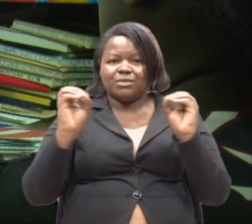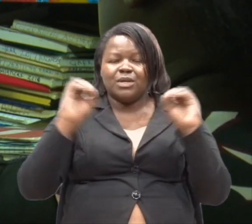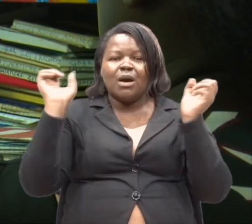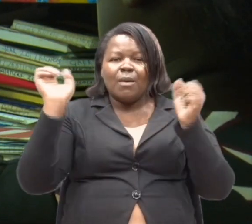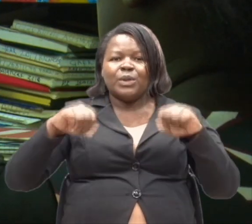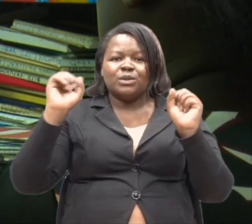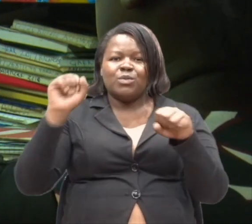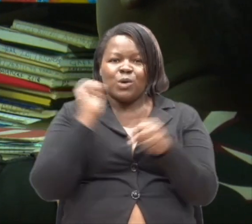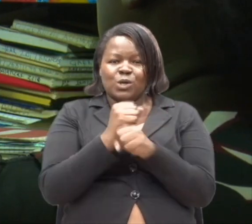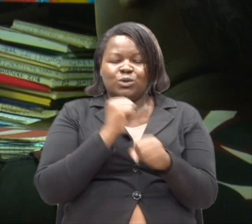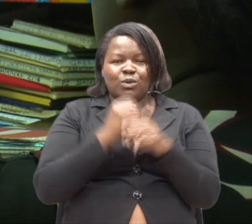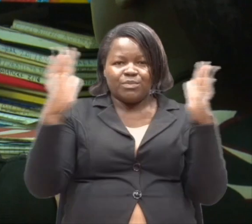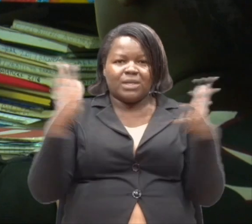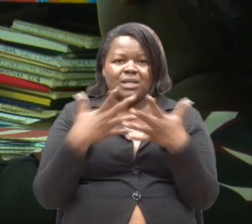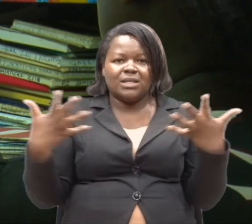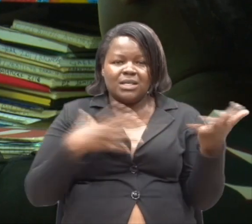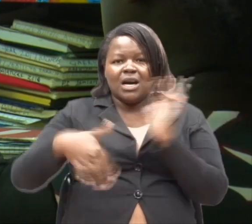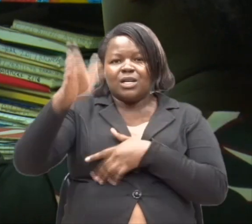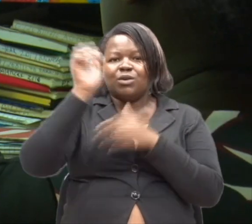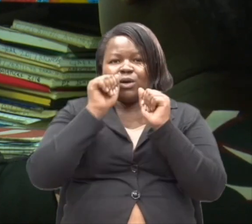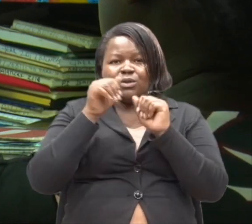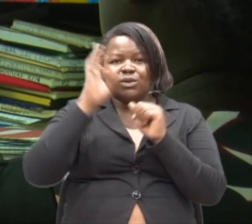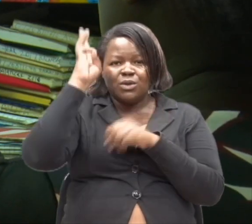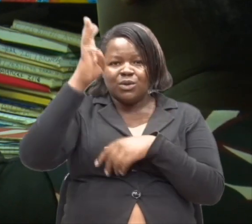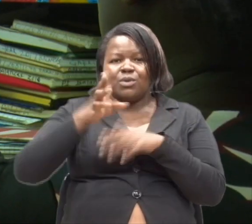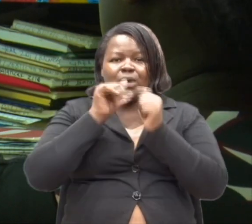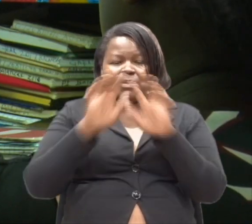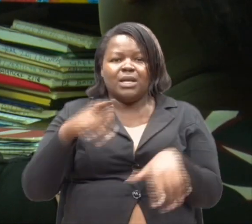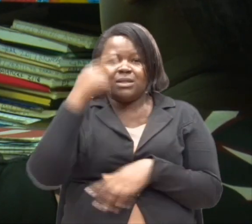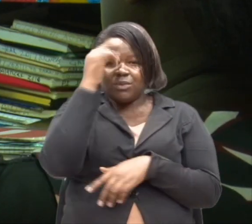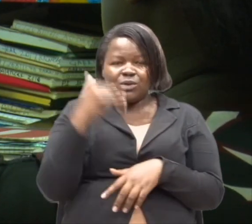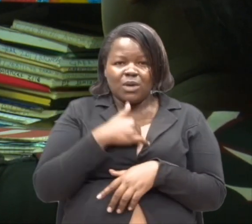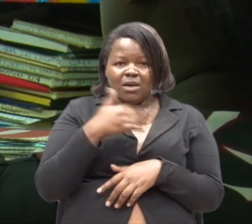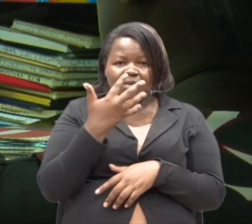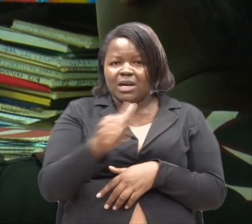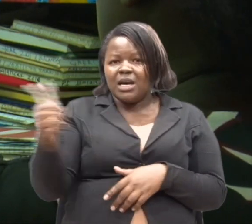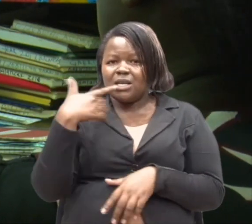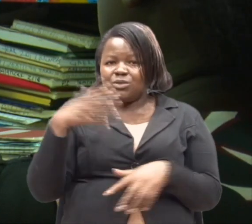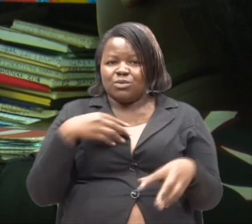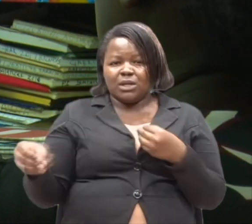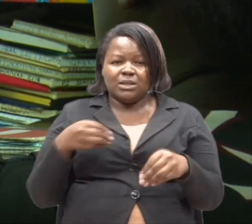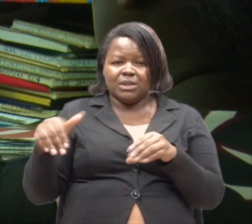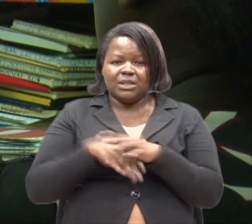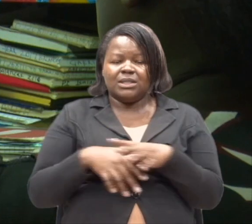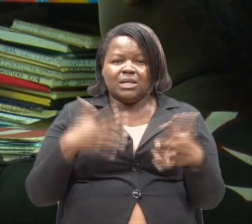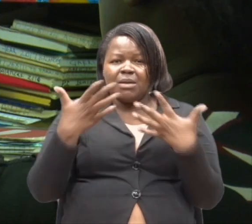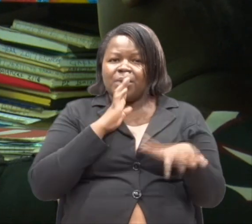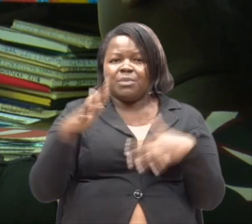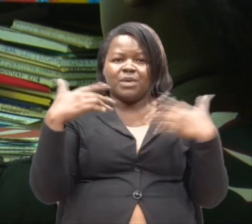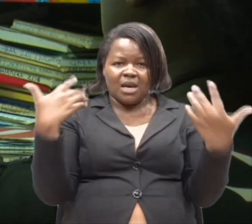Wanaweza wakafanya maku na mungu wanaweza kuwabariko. Sabu tunawana kwamba unawengine ni walemavu tu wa maybe